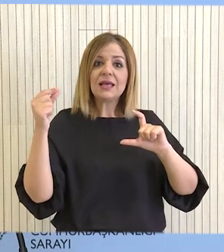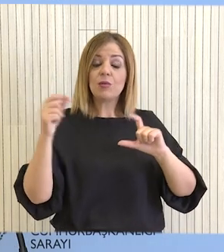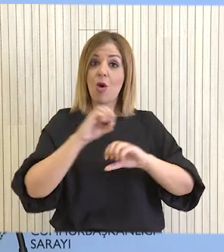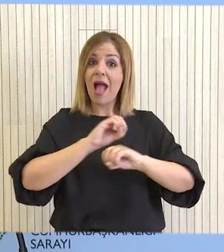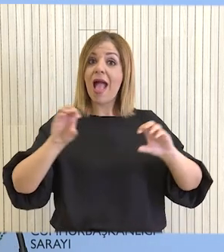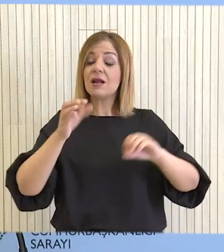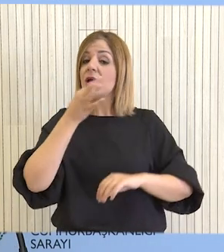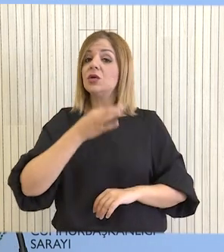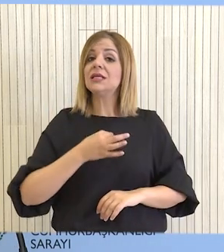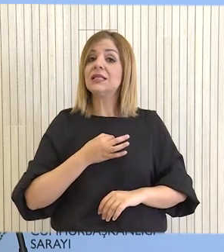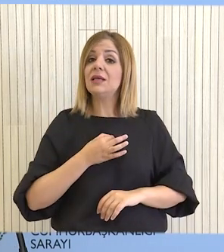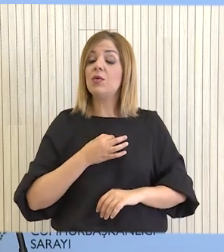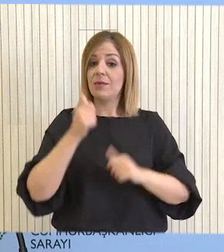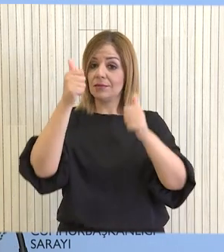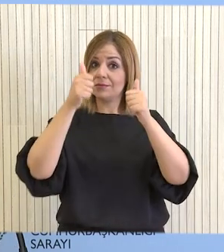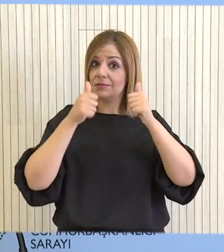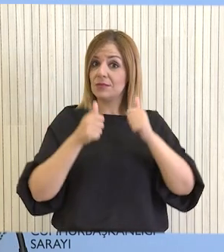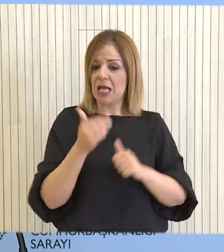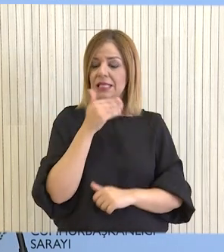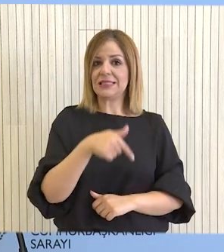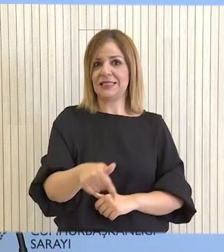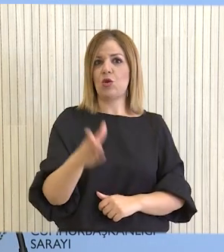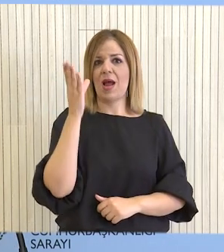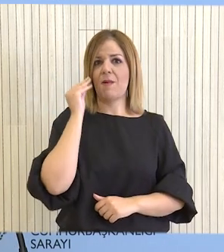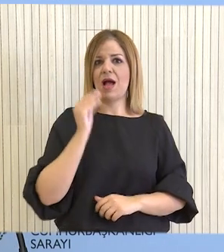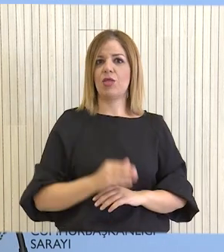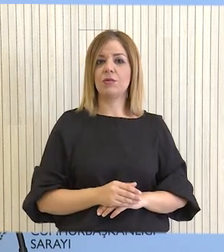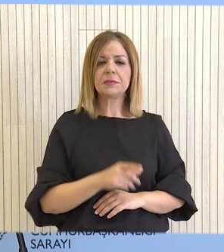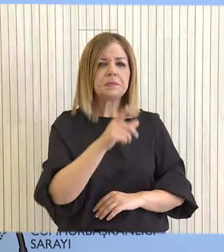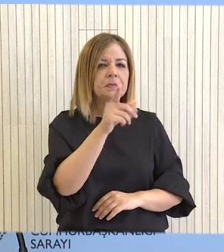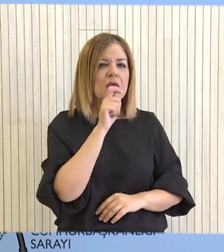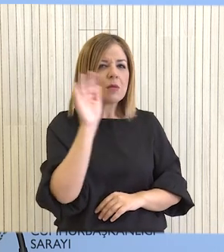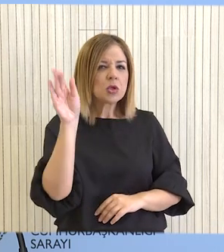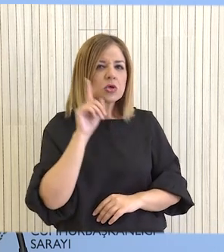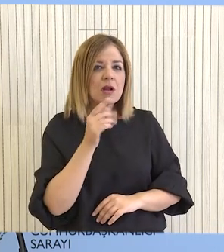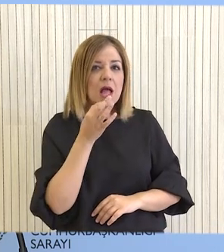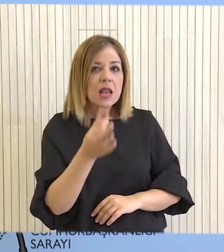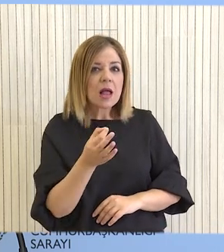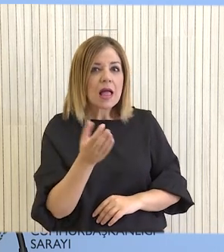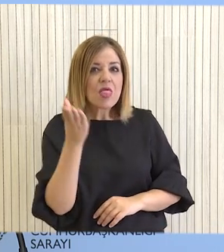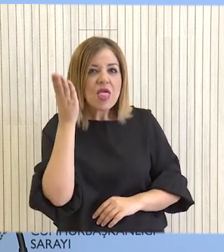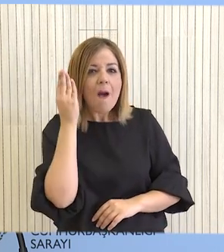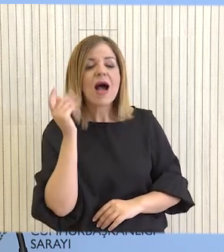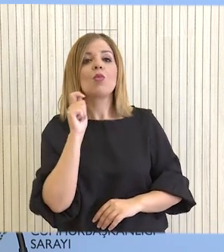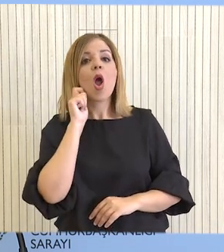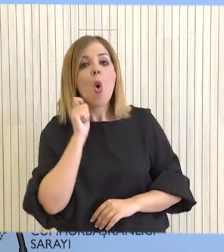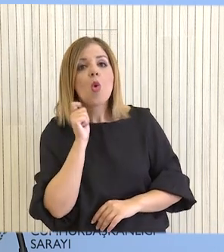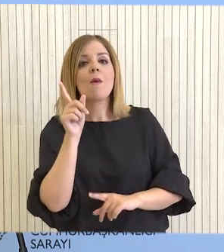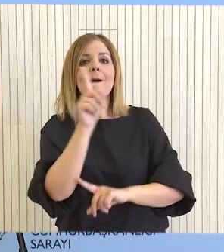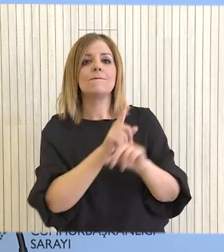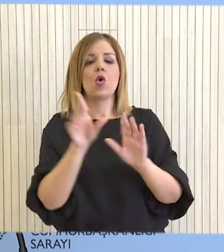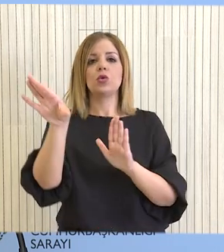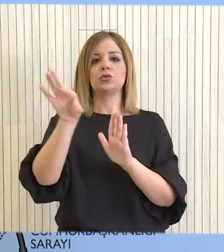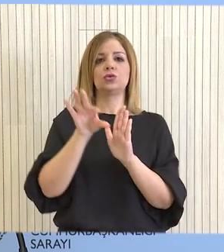ενημέρωση που έχουμε ότι αυτή η ανακοίνωση θα είναι πολύ σύντομα Ανακοίνωση του ονόματος του για το οποίο θα επιλέξει